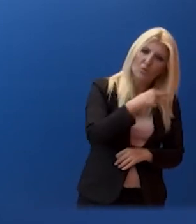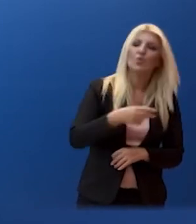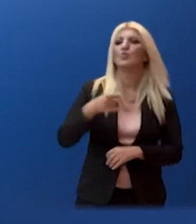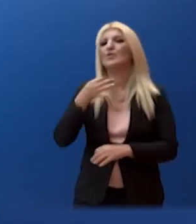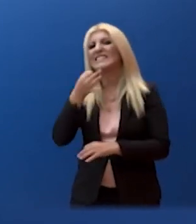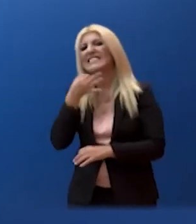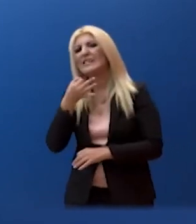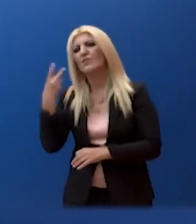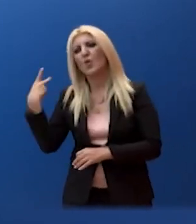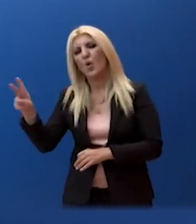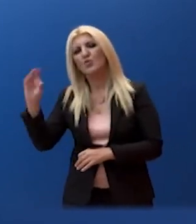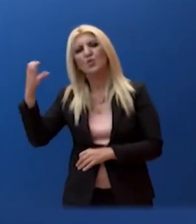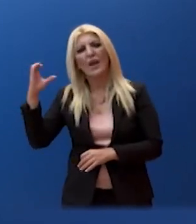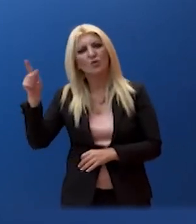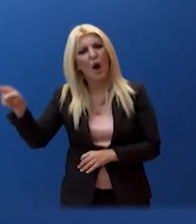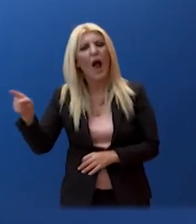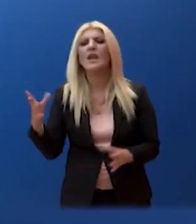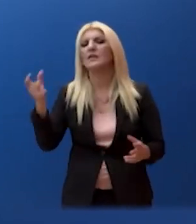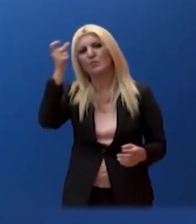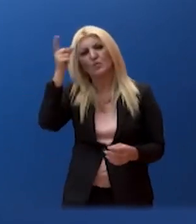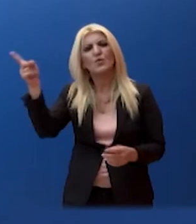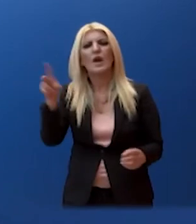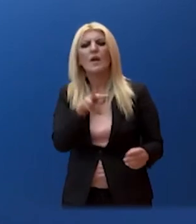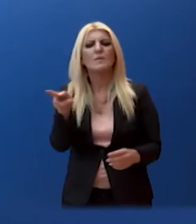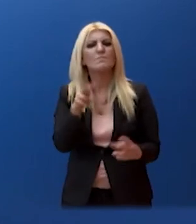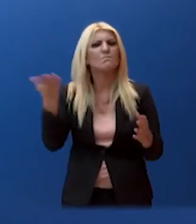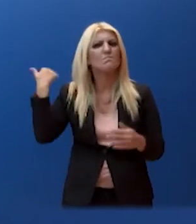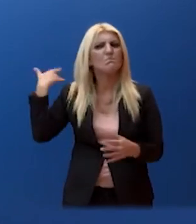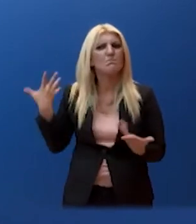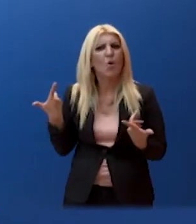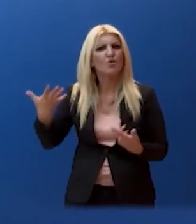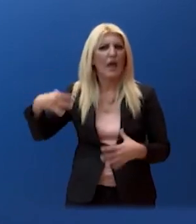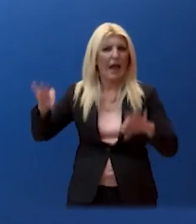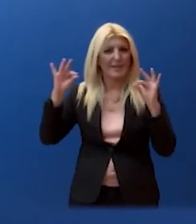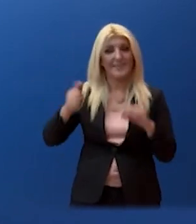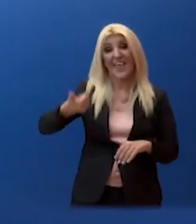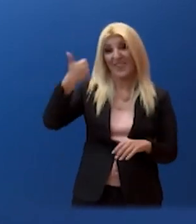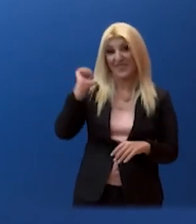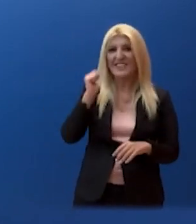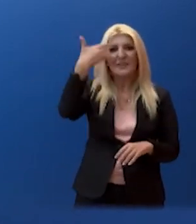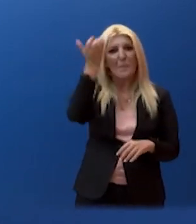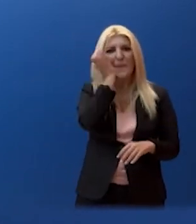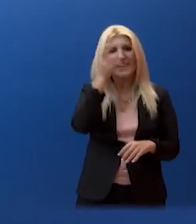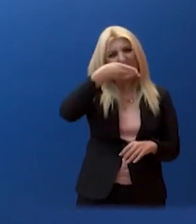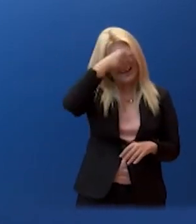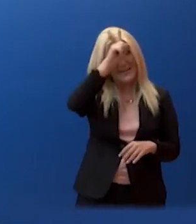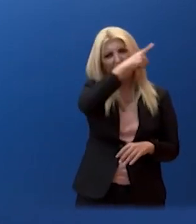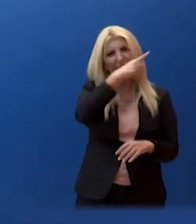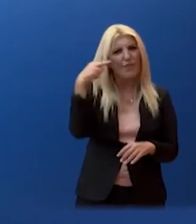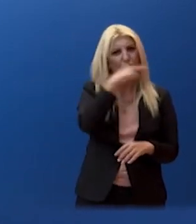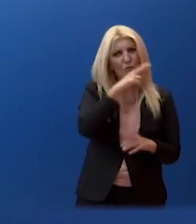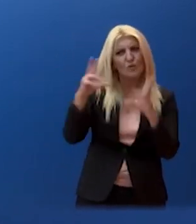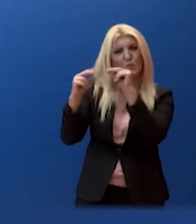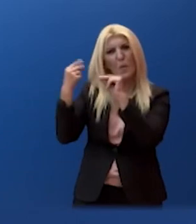και αν μετά και την τηλεφωνική επικοινωνία χθες που είχε η κυρία Μέρκελ με τον Ορδογάν τίθενται και από την πλευρά της Τουρκίας κάποιες